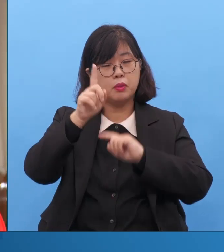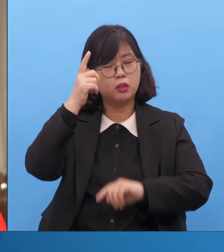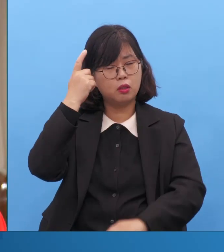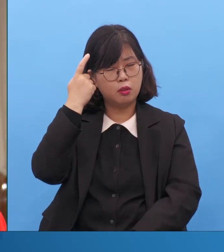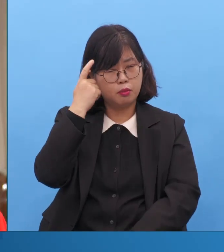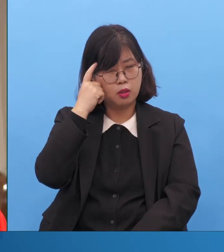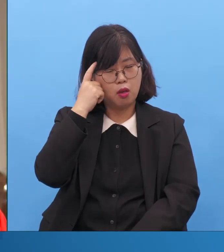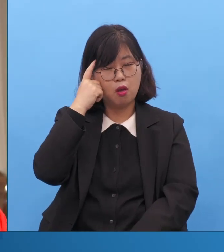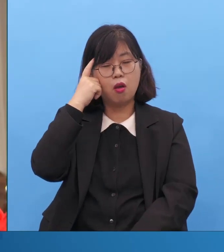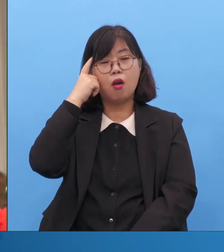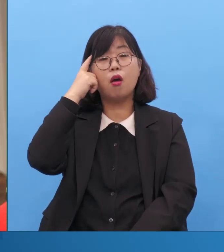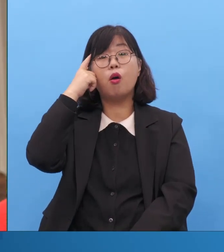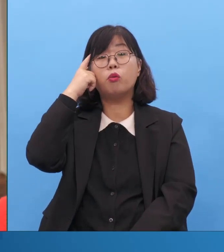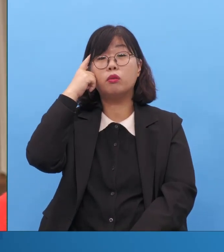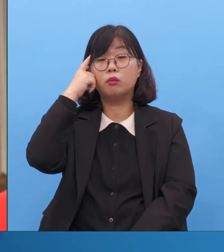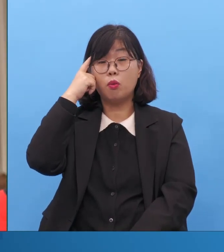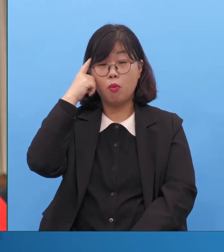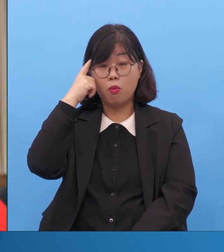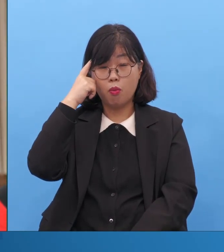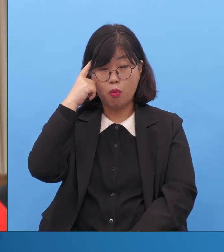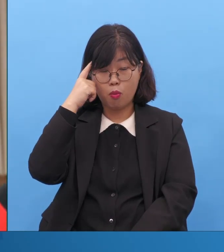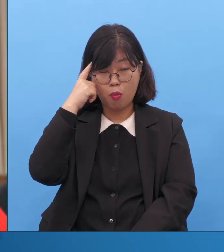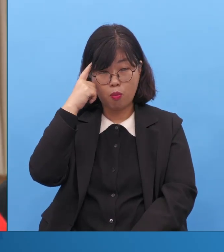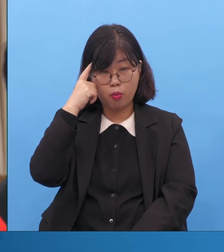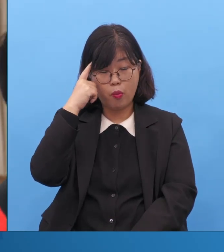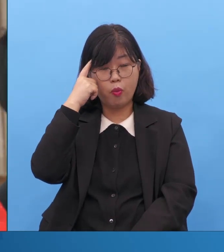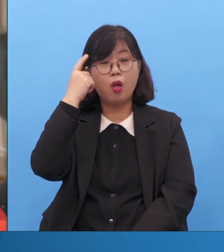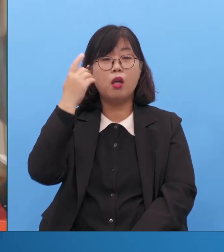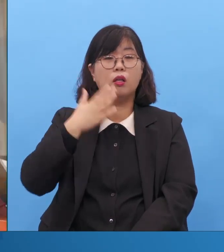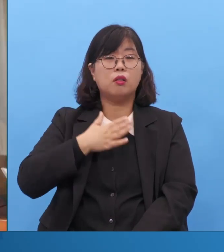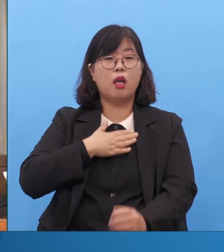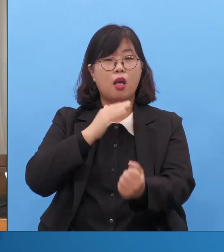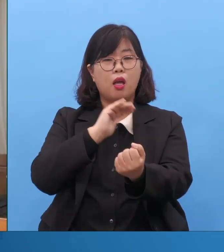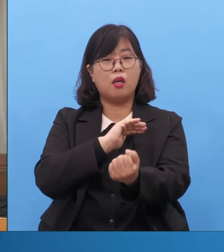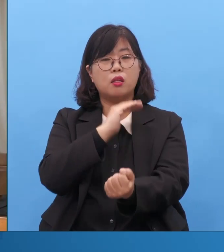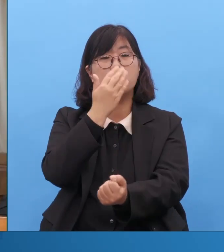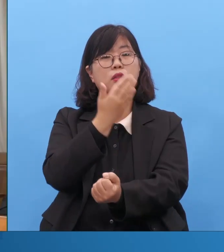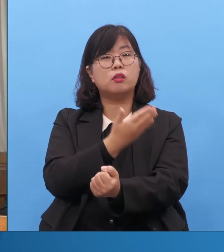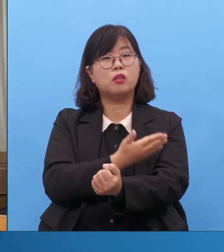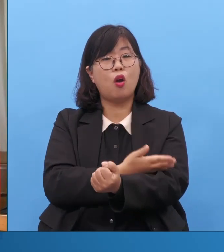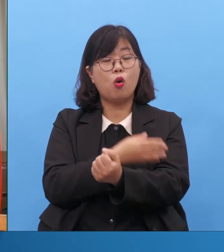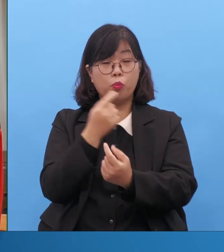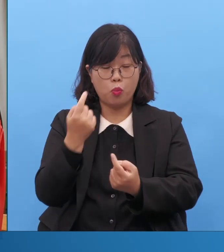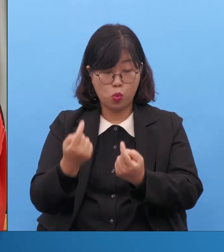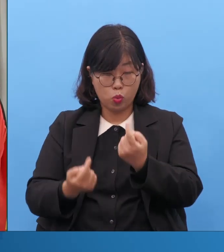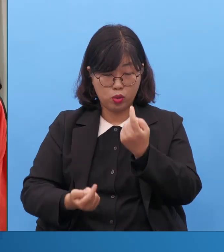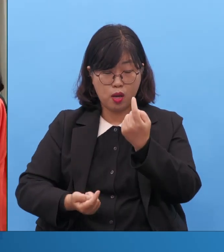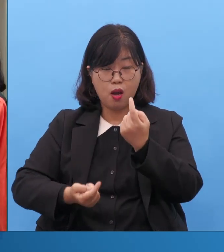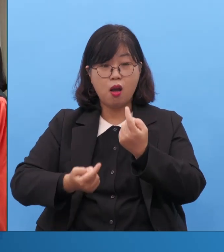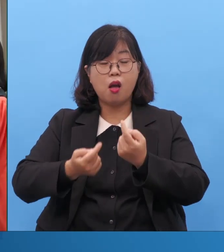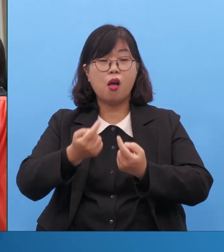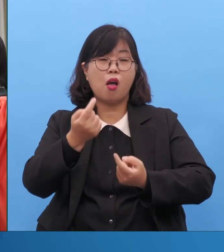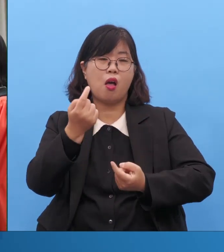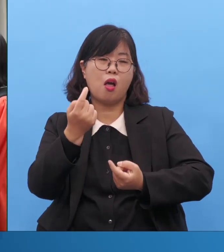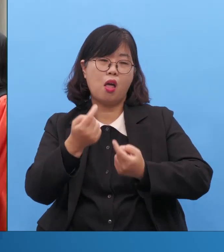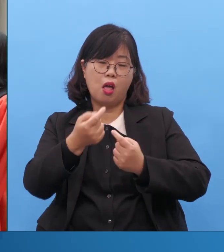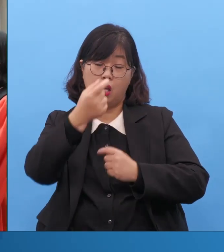앞세우고 내 생각보다